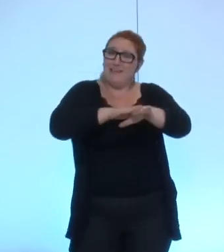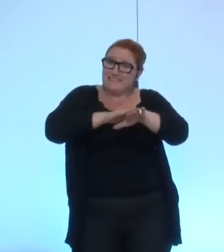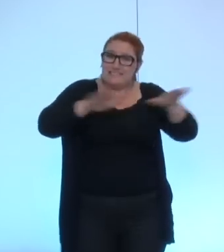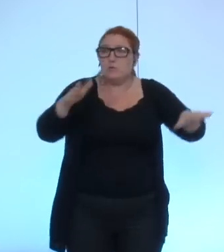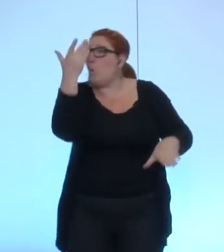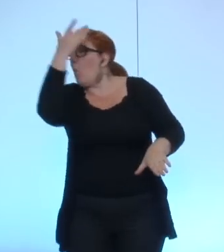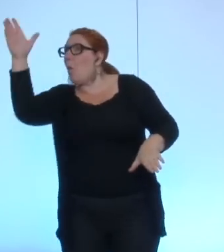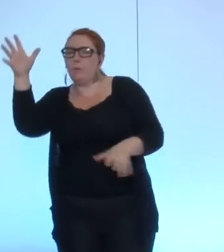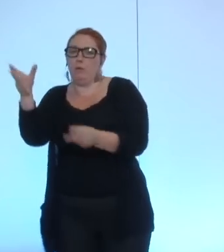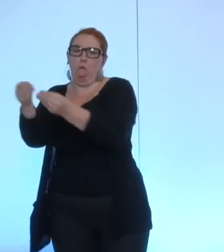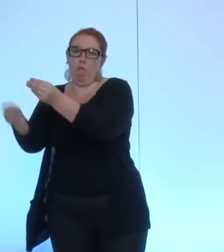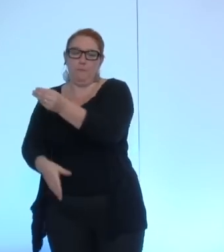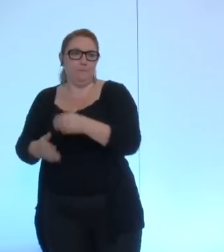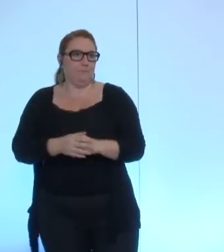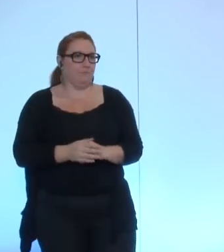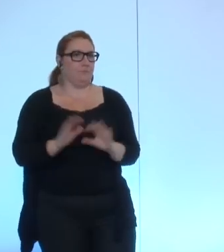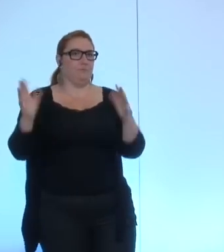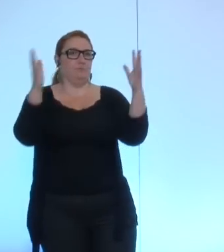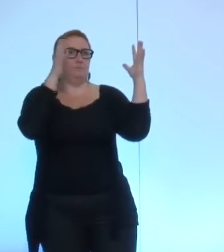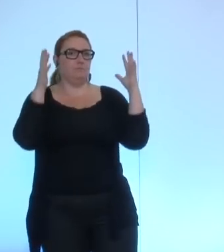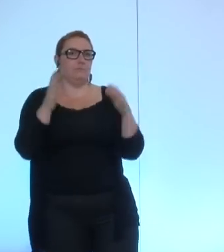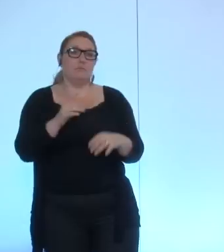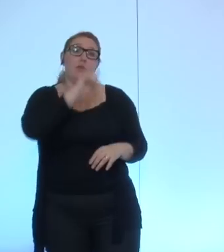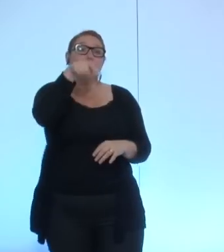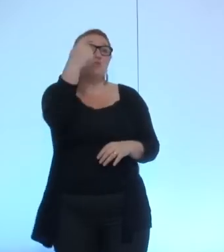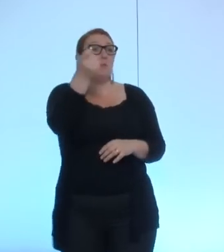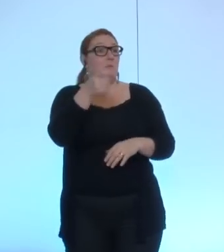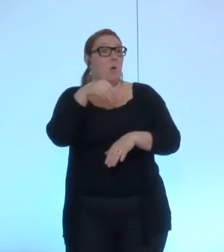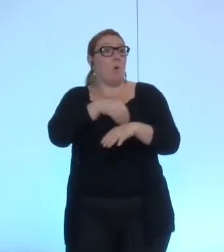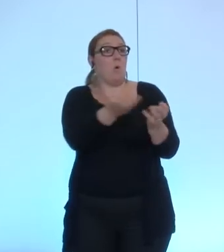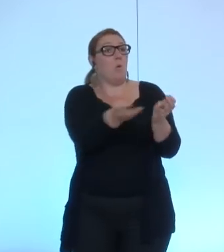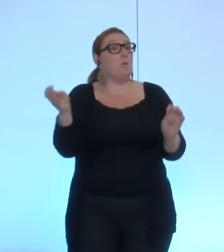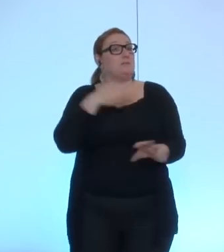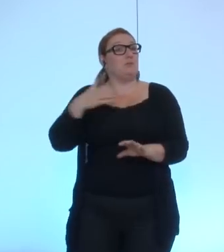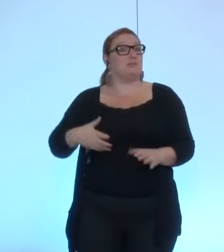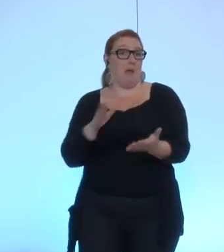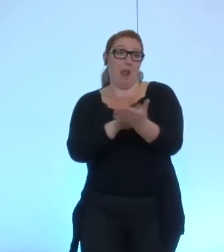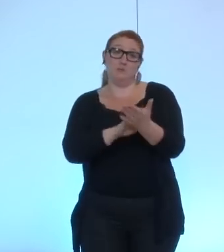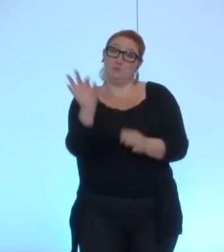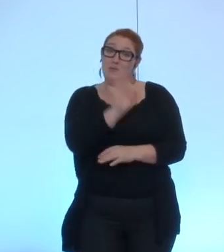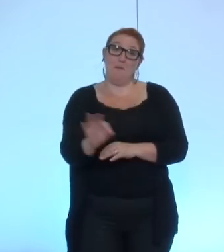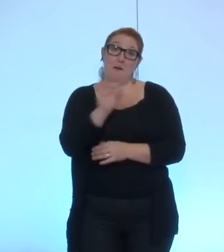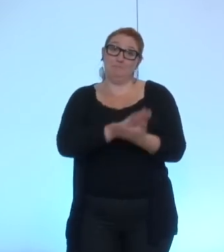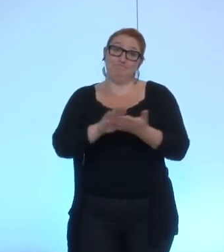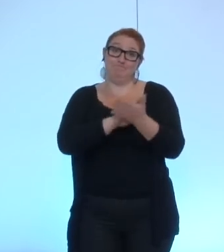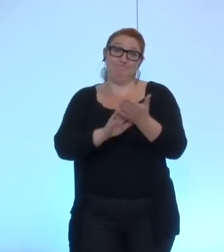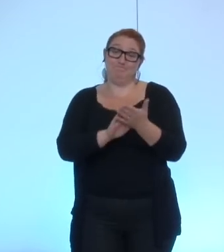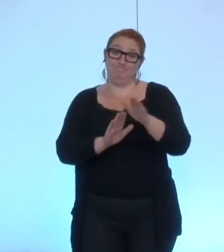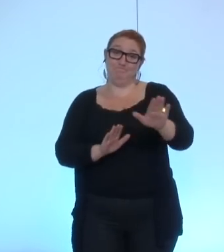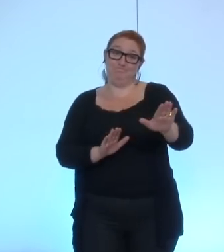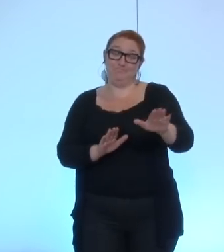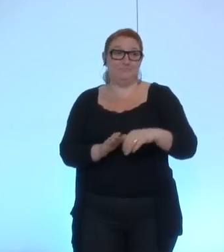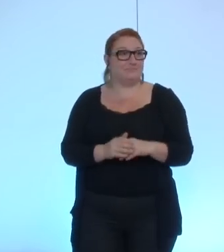pas en fait le conseil municipal n'a pas d'applaudissements et nous pouvons justement nous réjouir